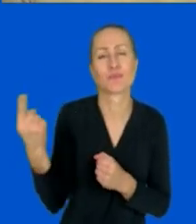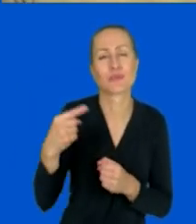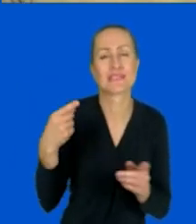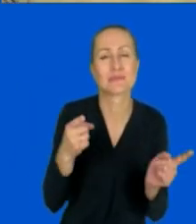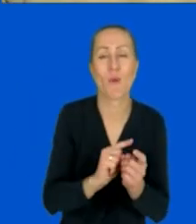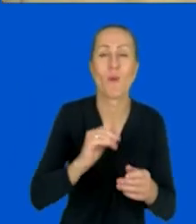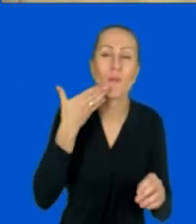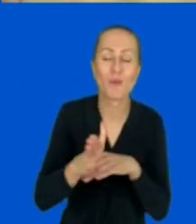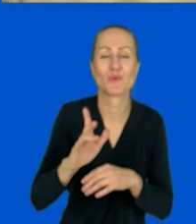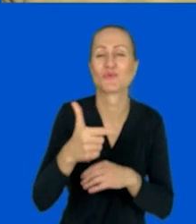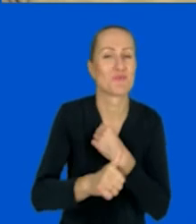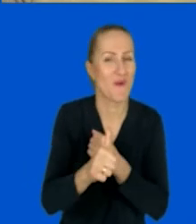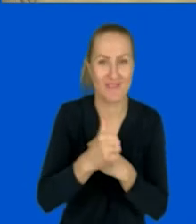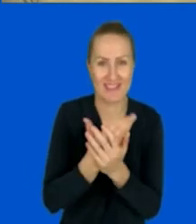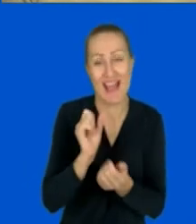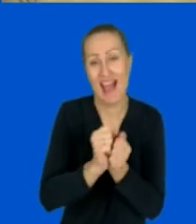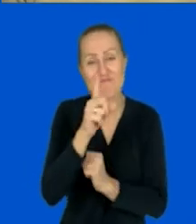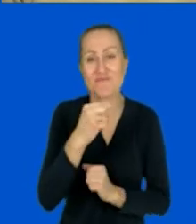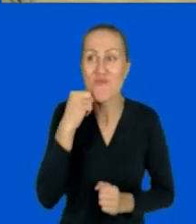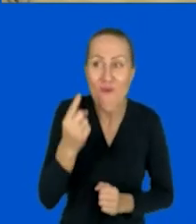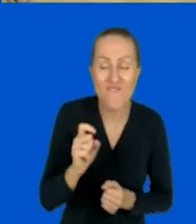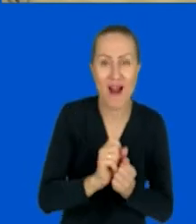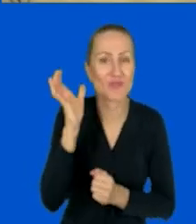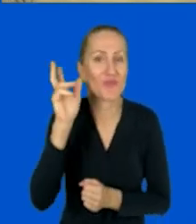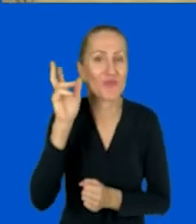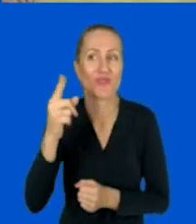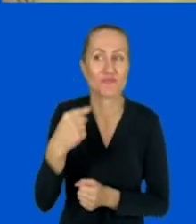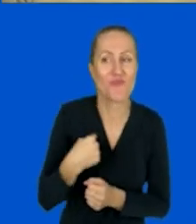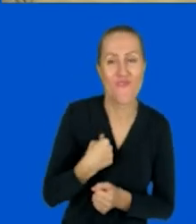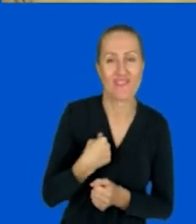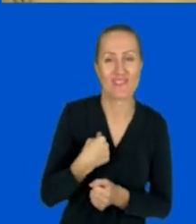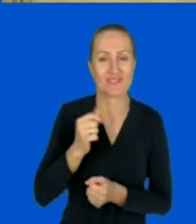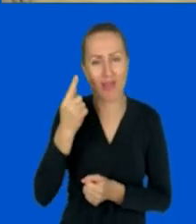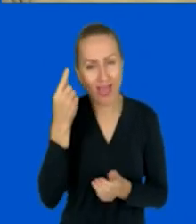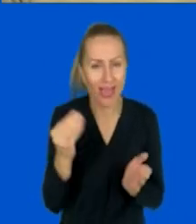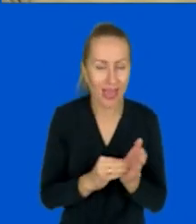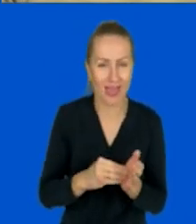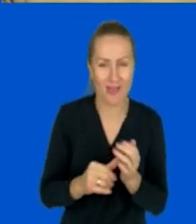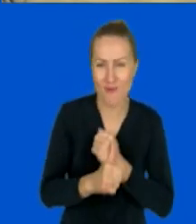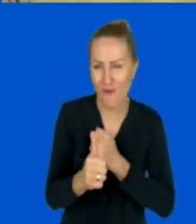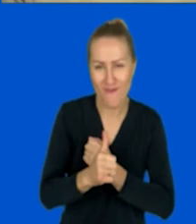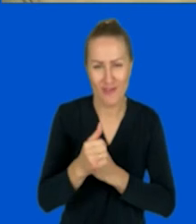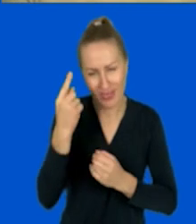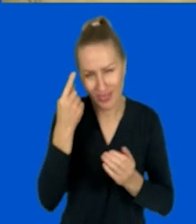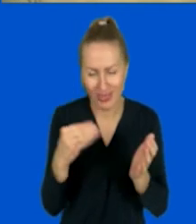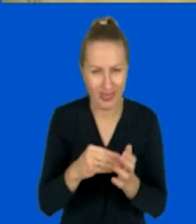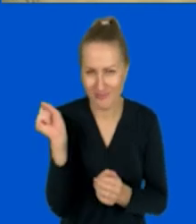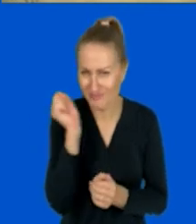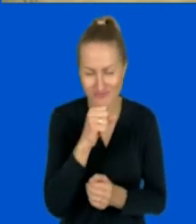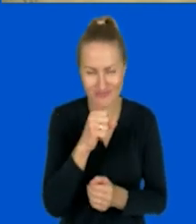spotkanie? Albo Wy podaliście wymówkę albo jakieś zmyślone uzasadnienie, albo słyszeliście od kogoś,